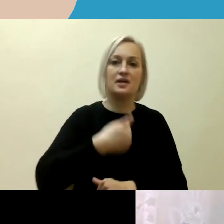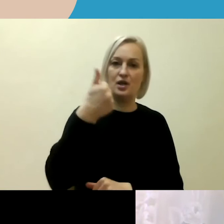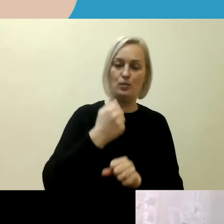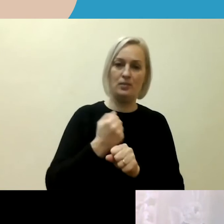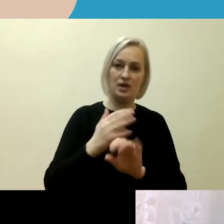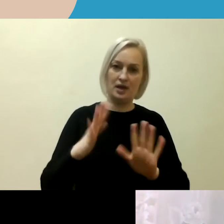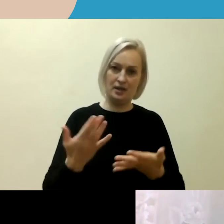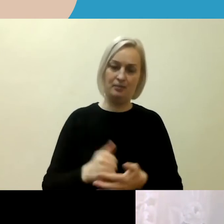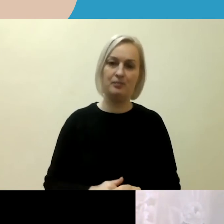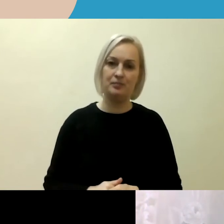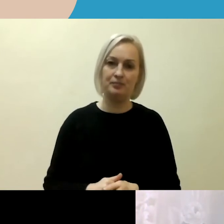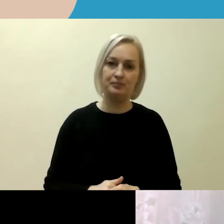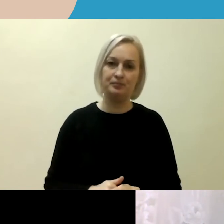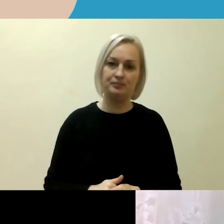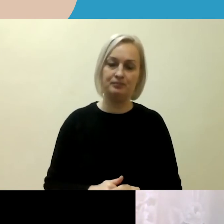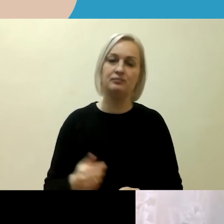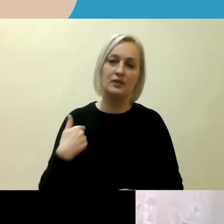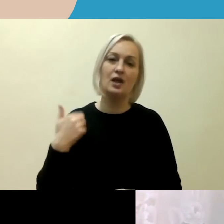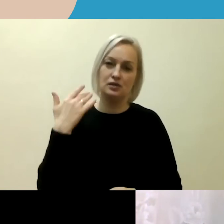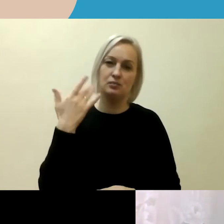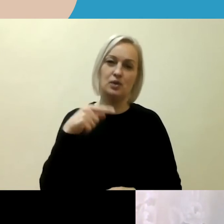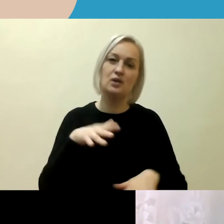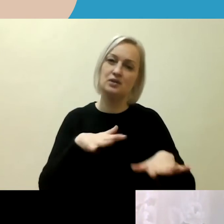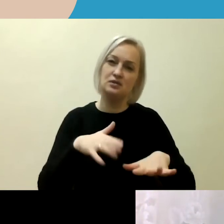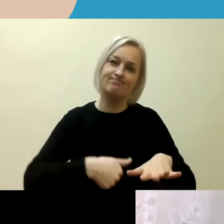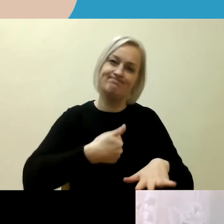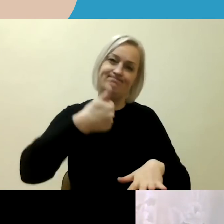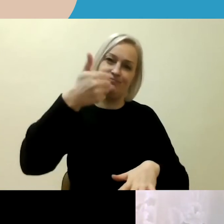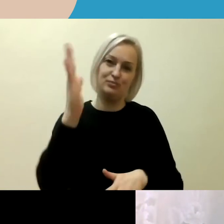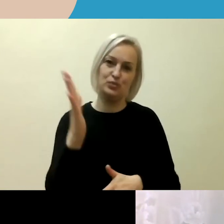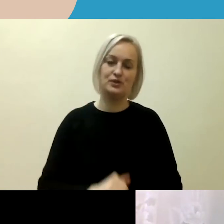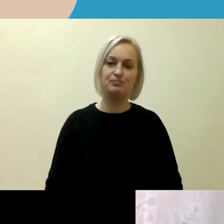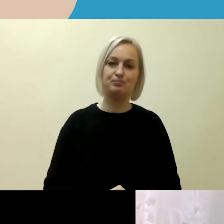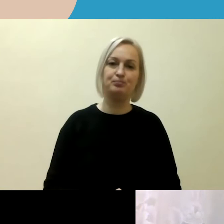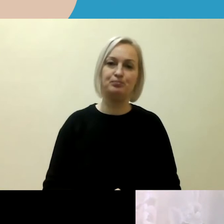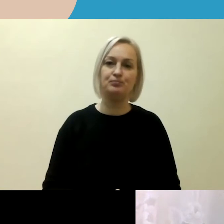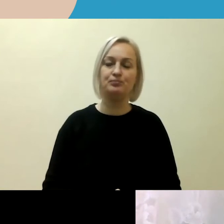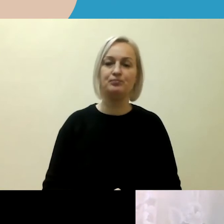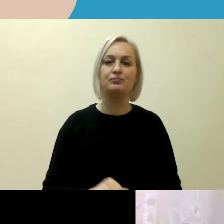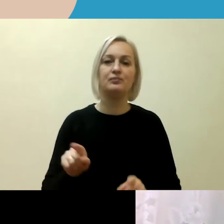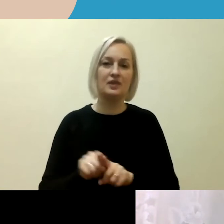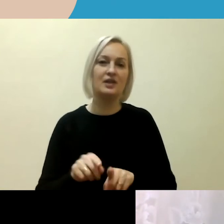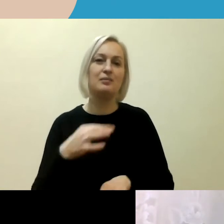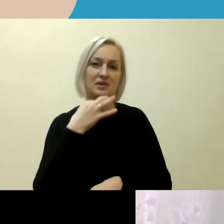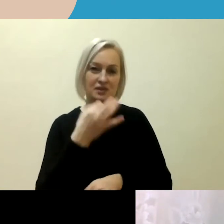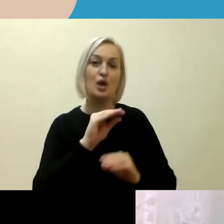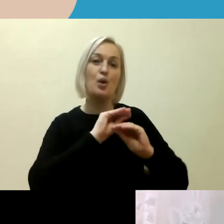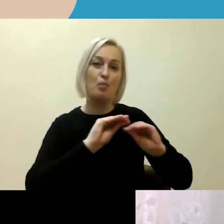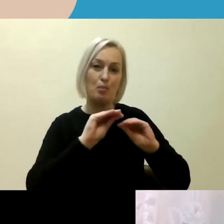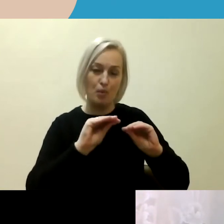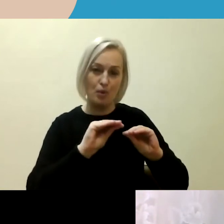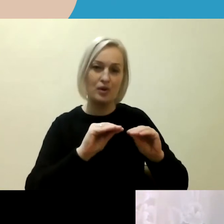aš manau, kad tikrai situacija bus geresnė. Na, minėjote, kad vyksta mokymai, tai aš dar norėčiau